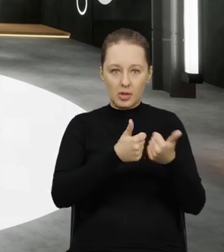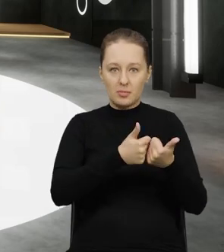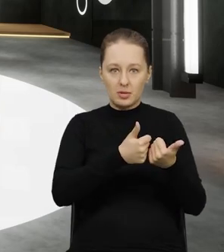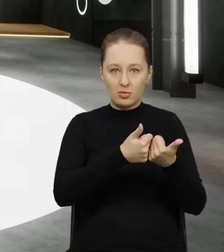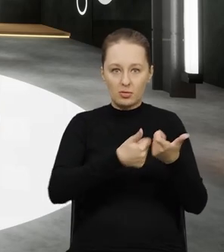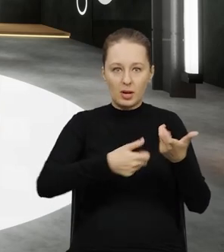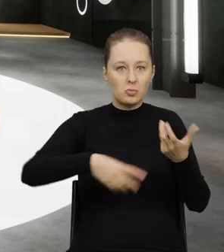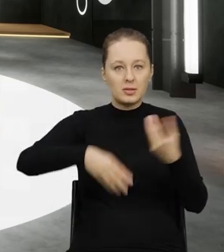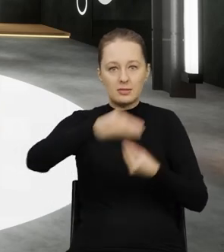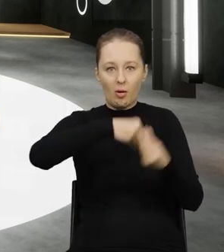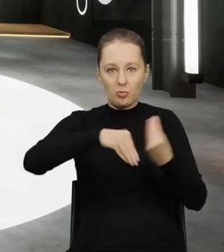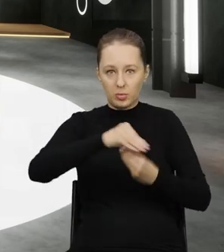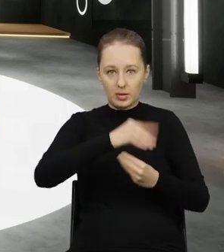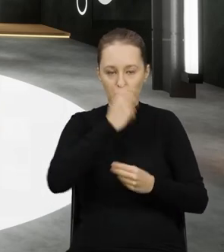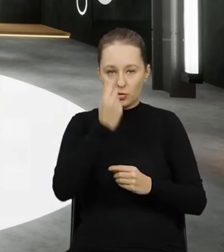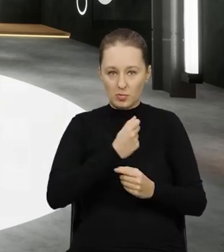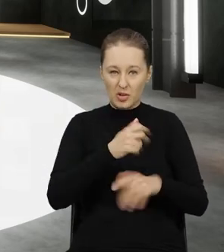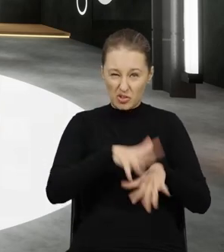odpadów? Czy system to przewiduje?